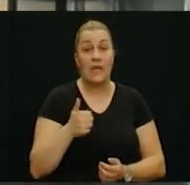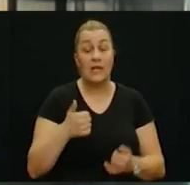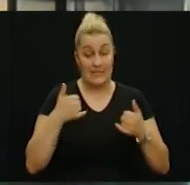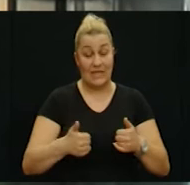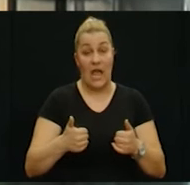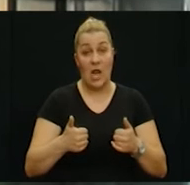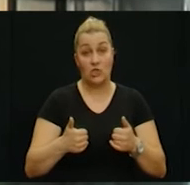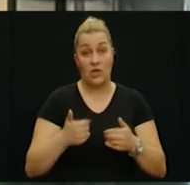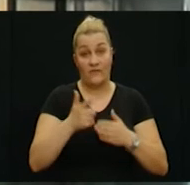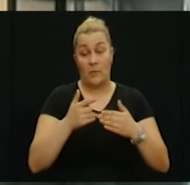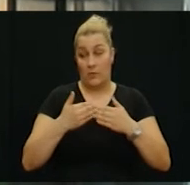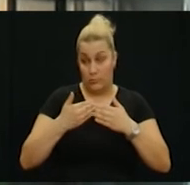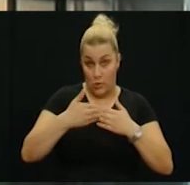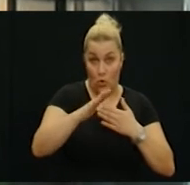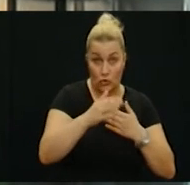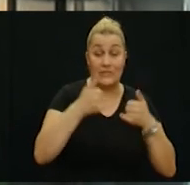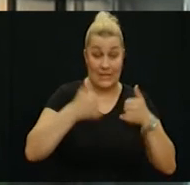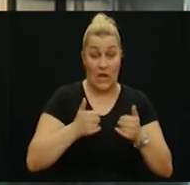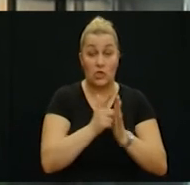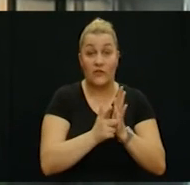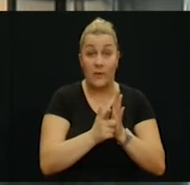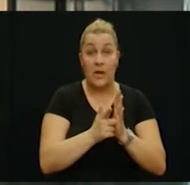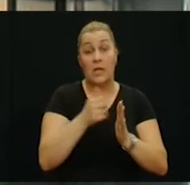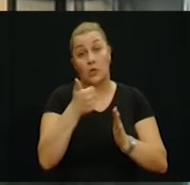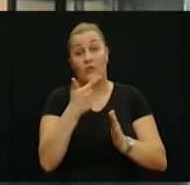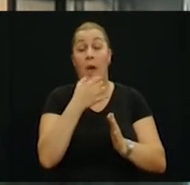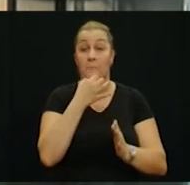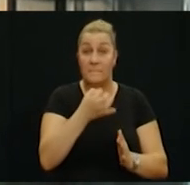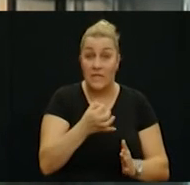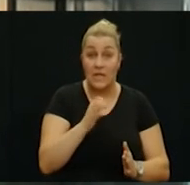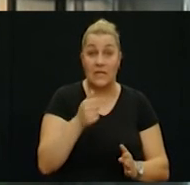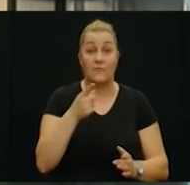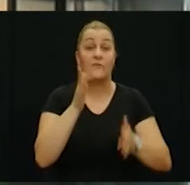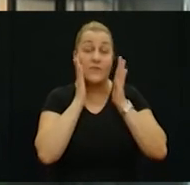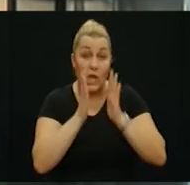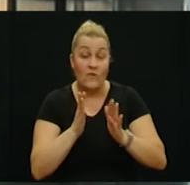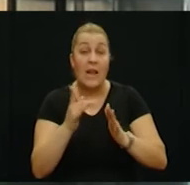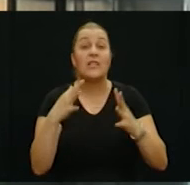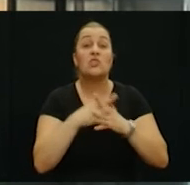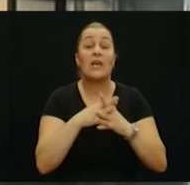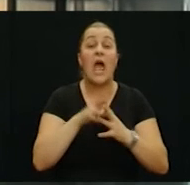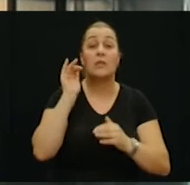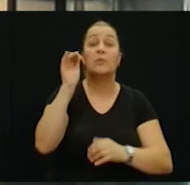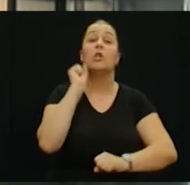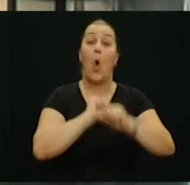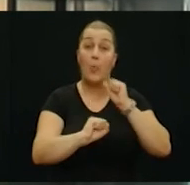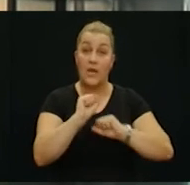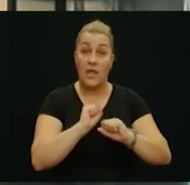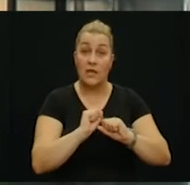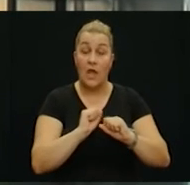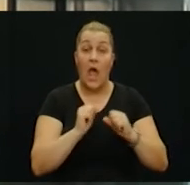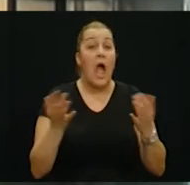ove danas je distanci rekste prije pitanje dva da ste vjerovali da će grad biti obranjen